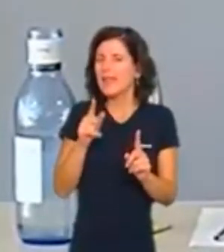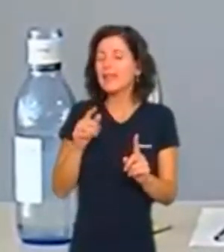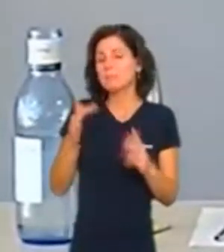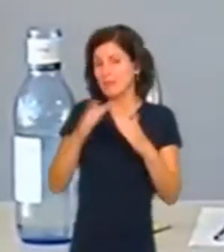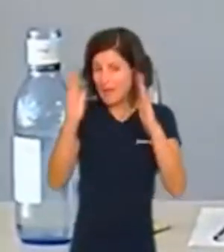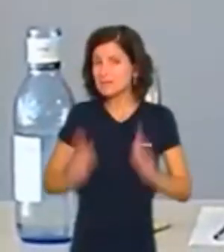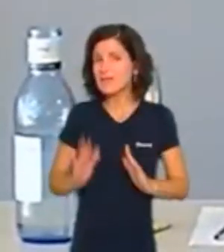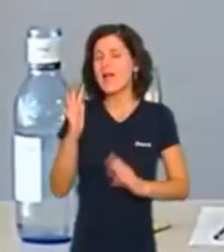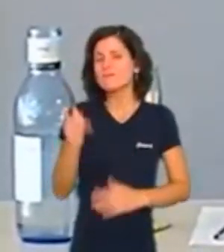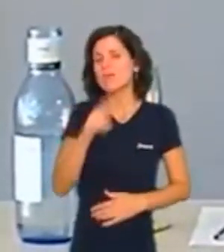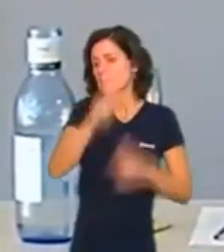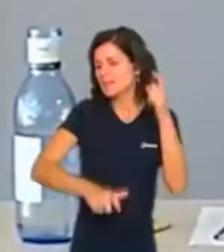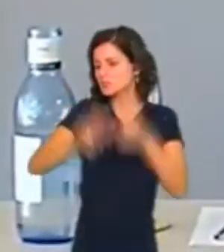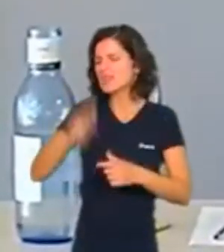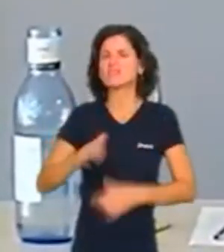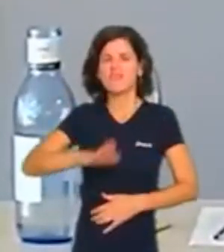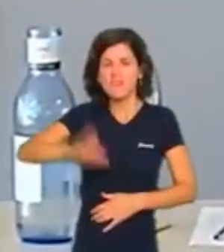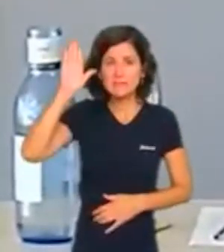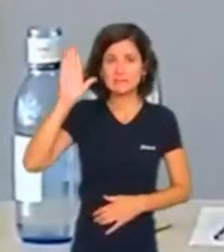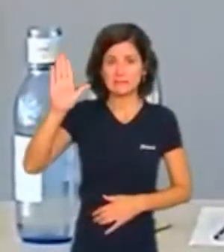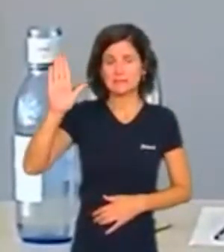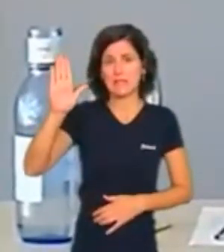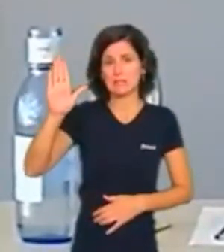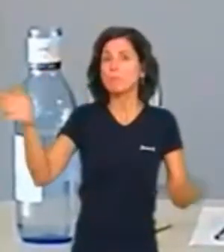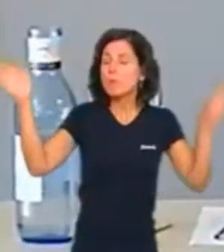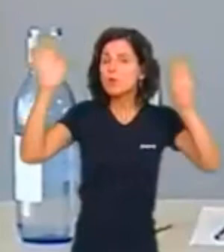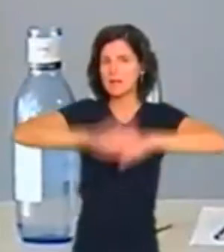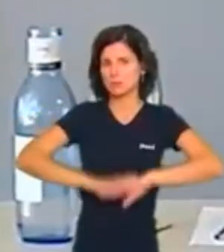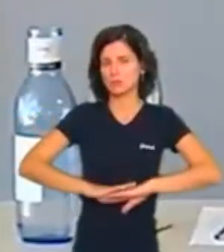per la nit,